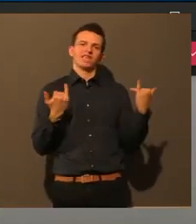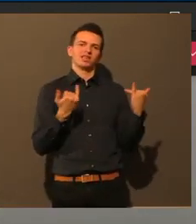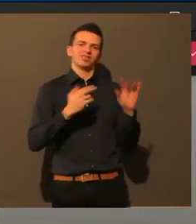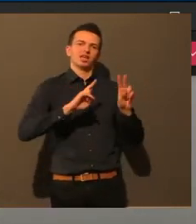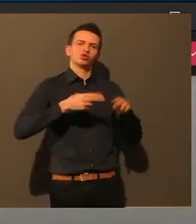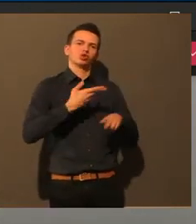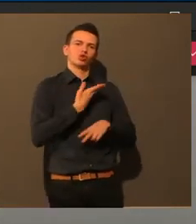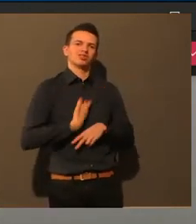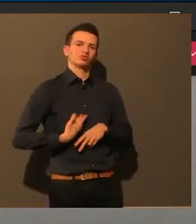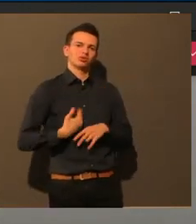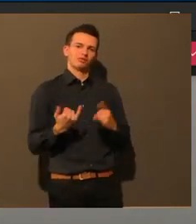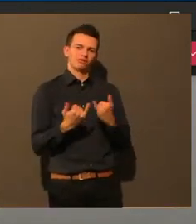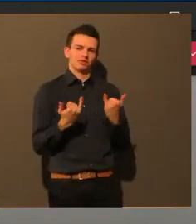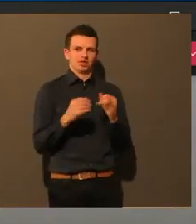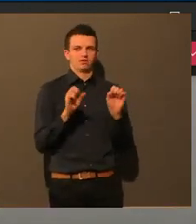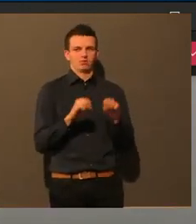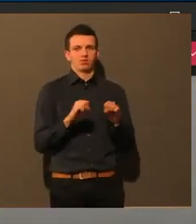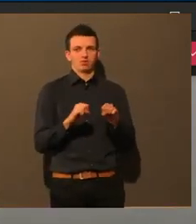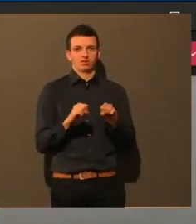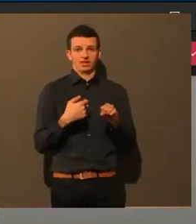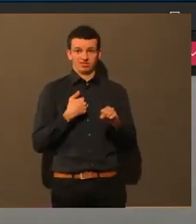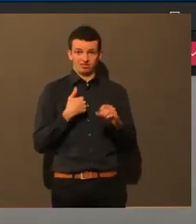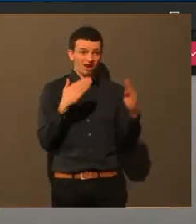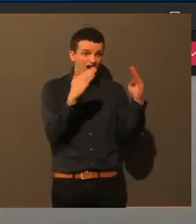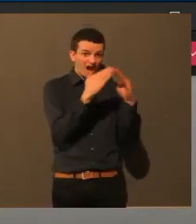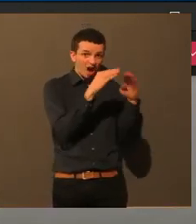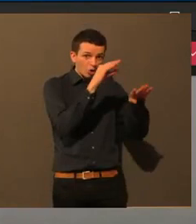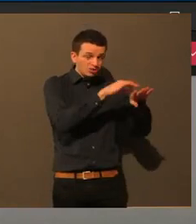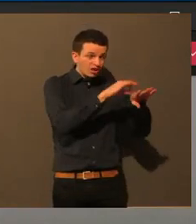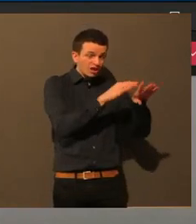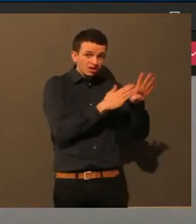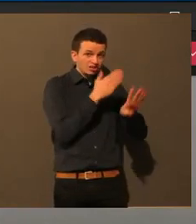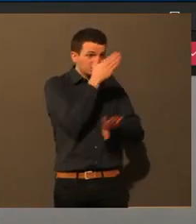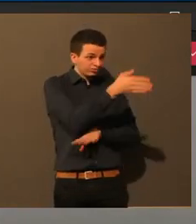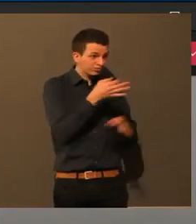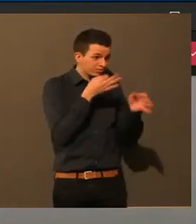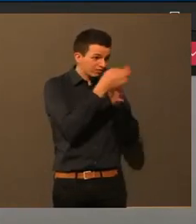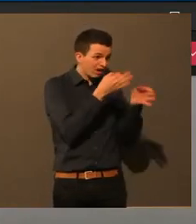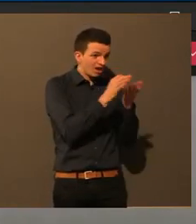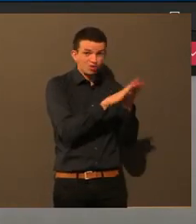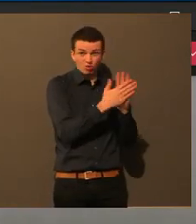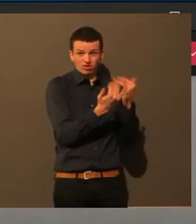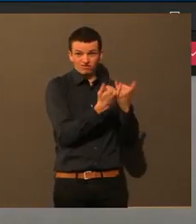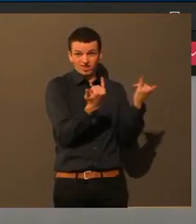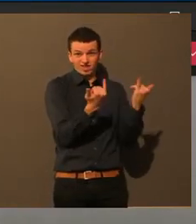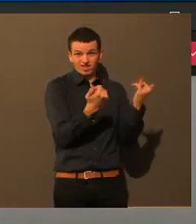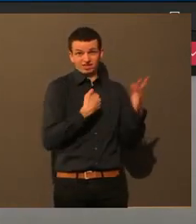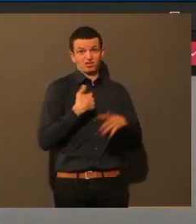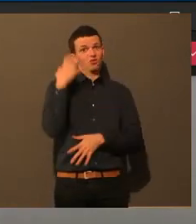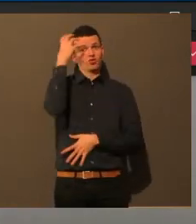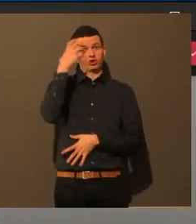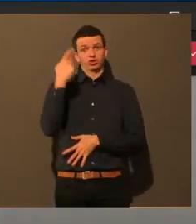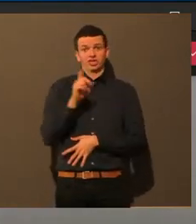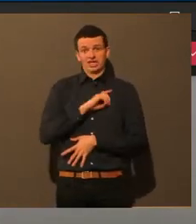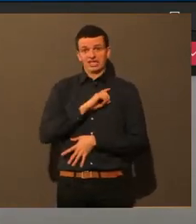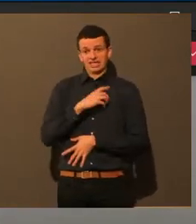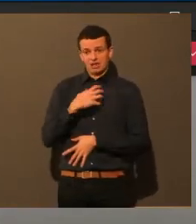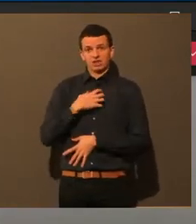weiß ich nicht. Also da habe ich mir gedacht, wäre ich jetzt krank, dann, ja.